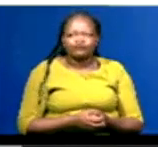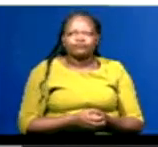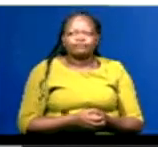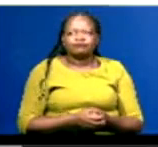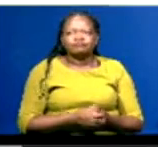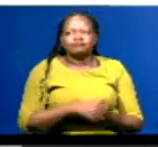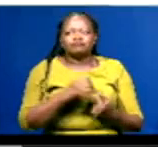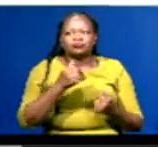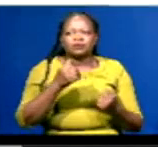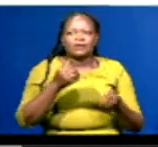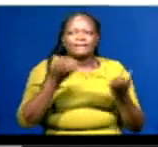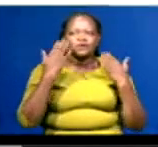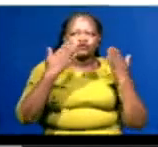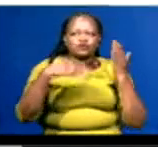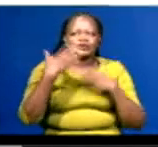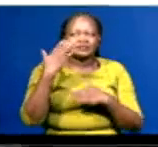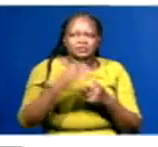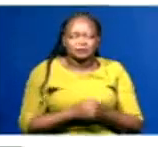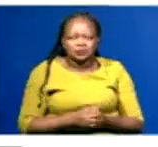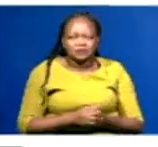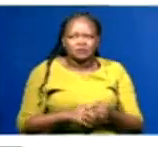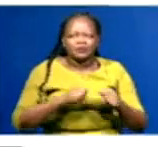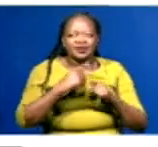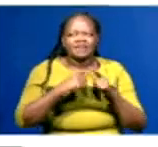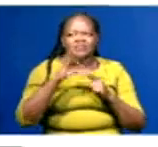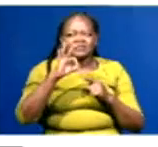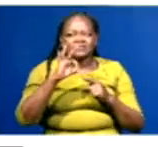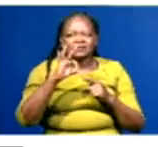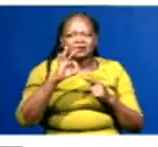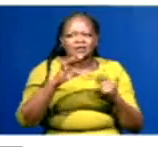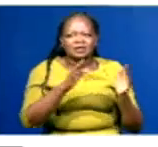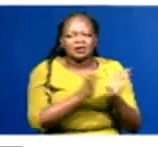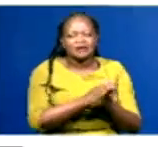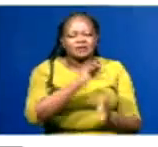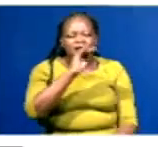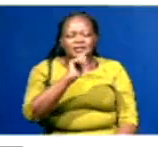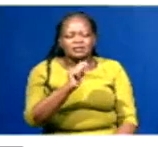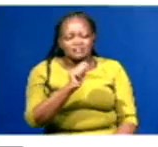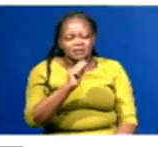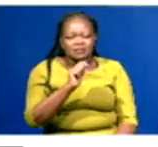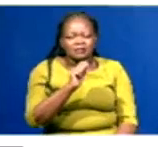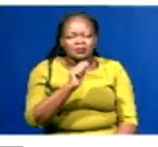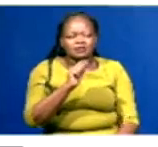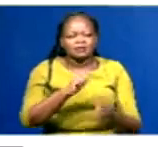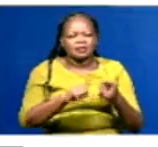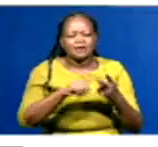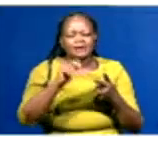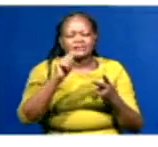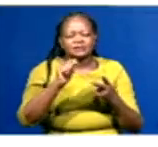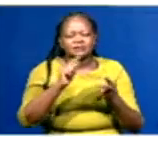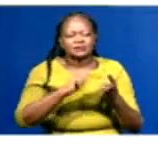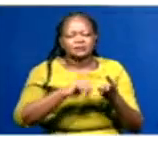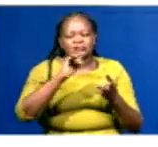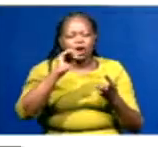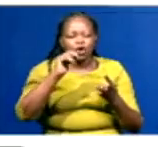teknolojia cha meru, kwa kipindi cha miyakamitatu. Janet Afandi Ominde, Martin Kinoti, Jacob